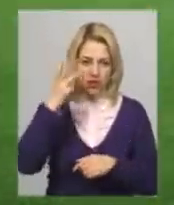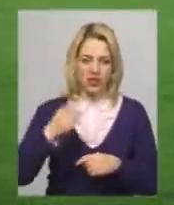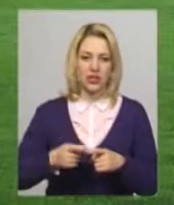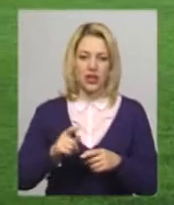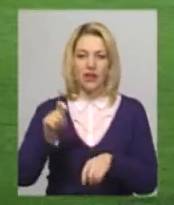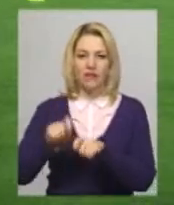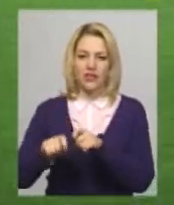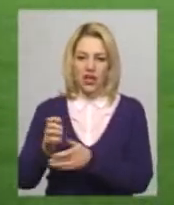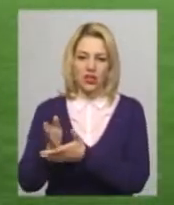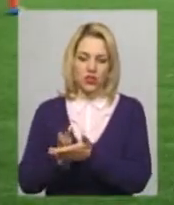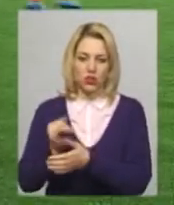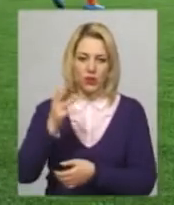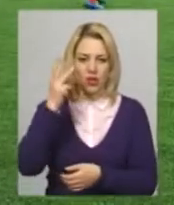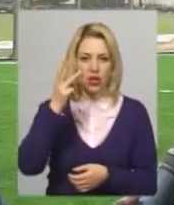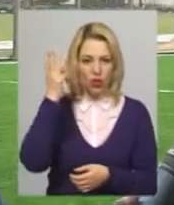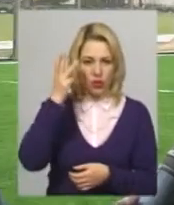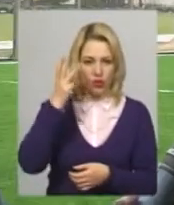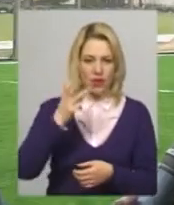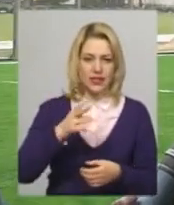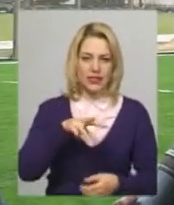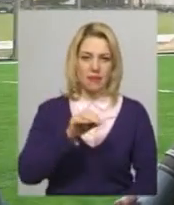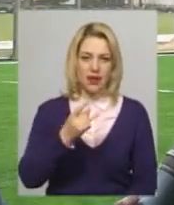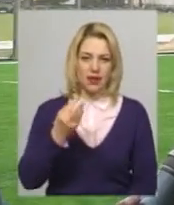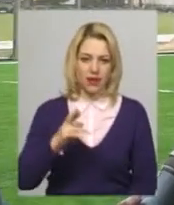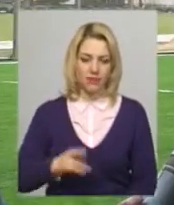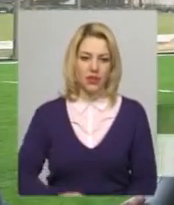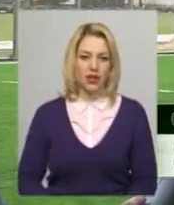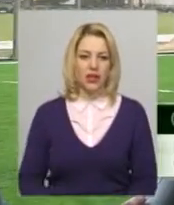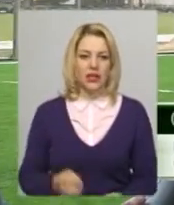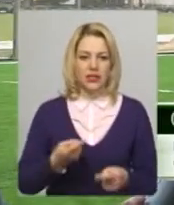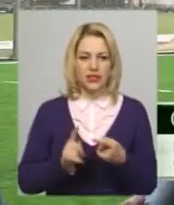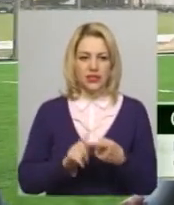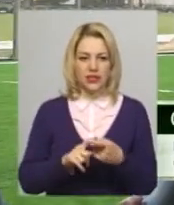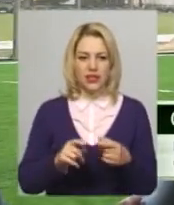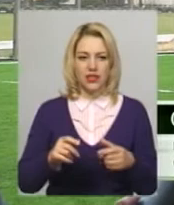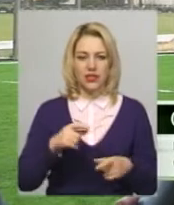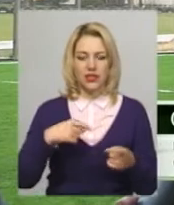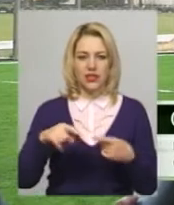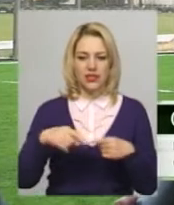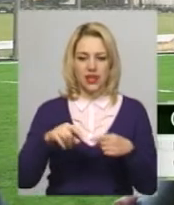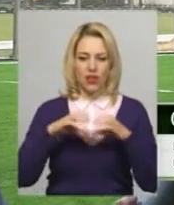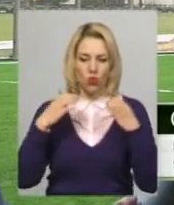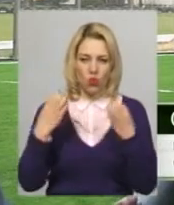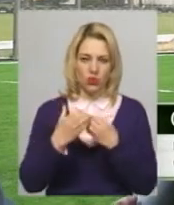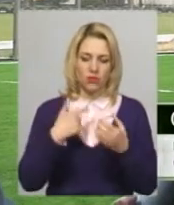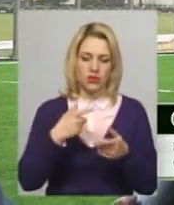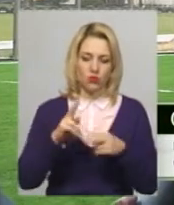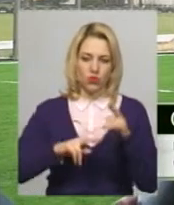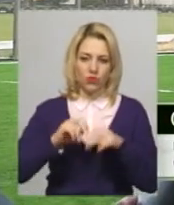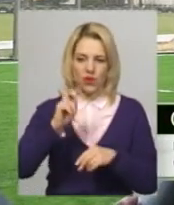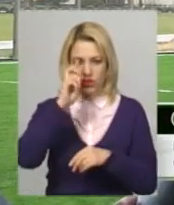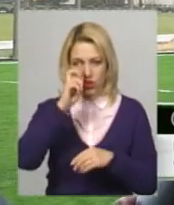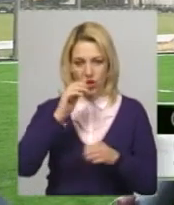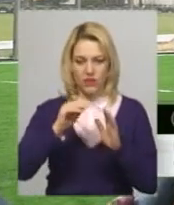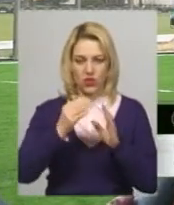фіскальної служби та команда Хмельницької мерії. Цей стадіон ми збудували за державні кошти, які були виділені по